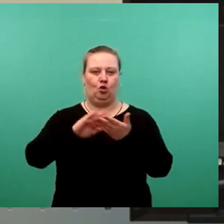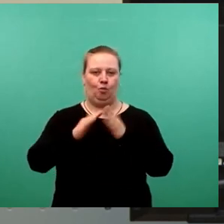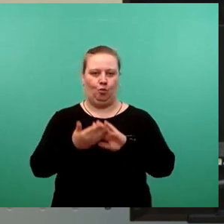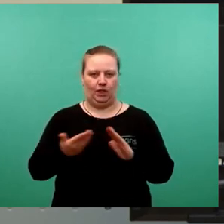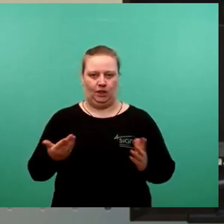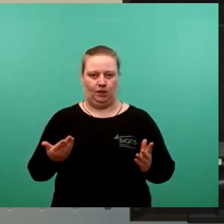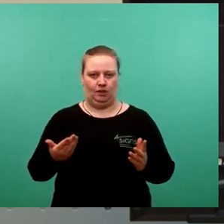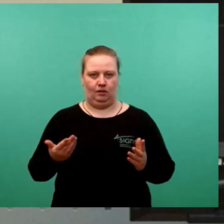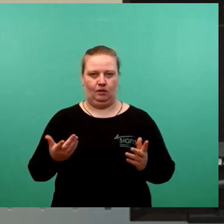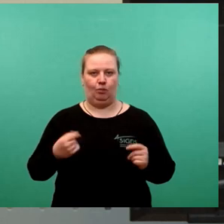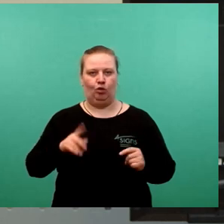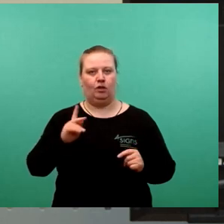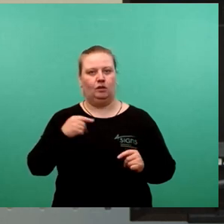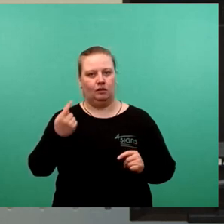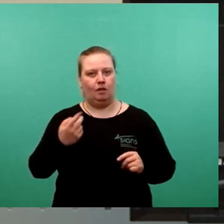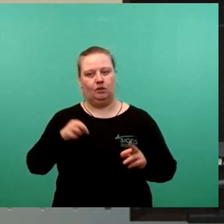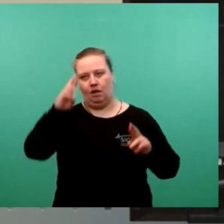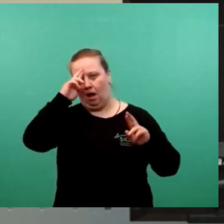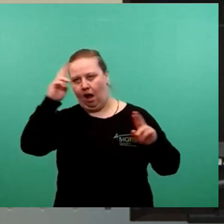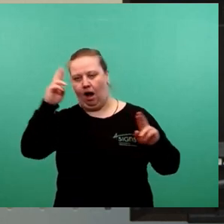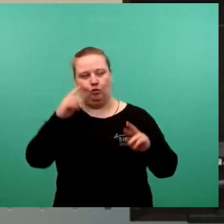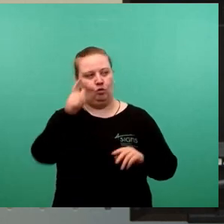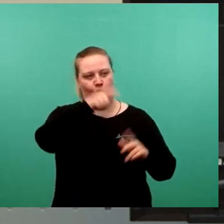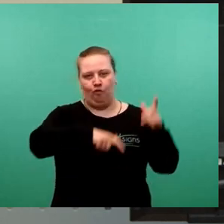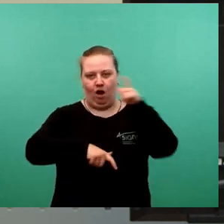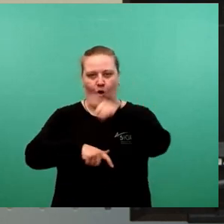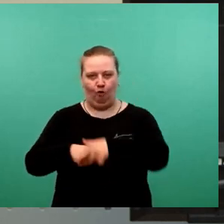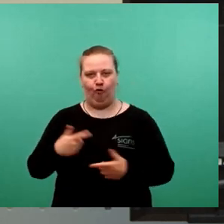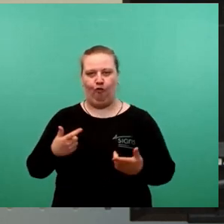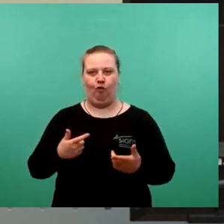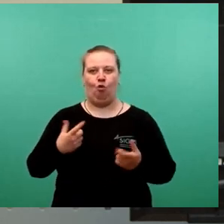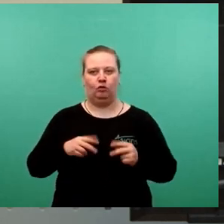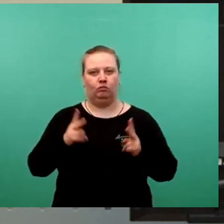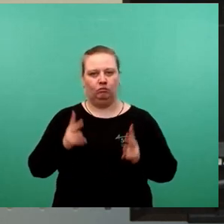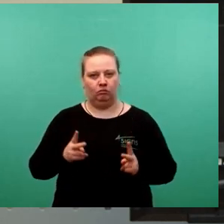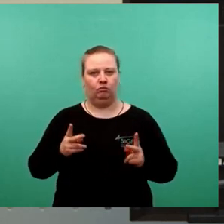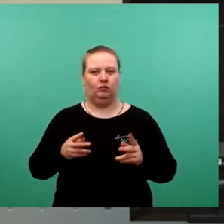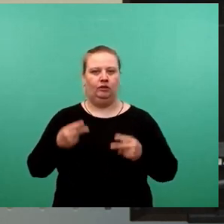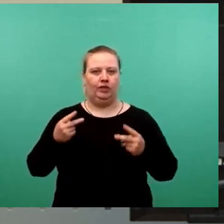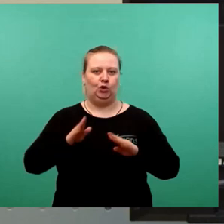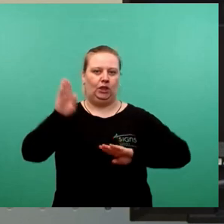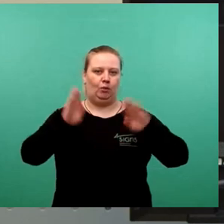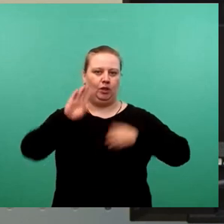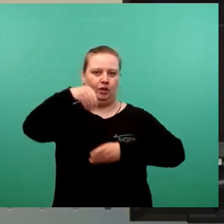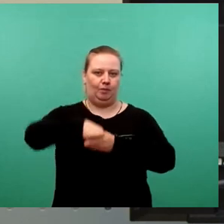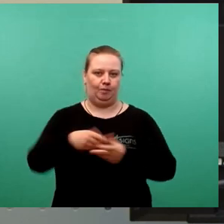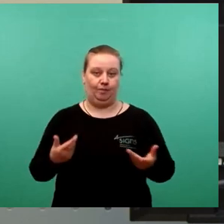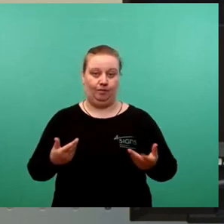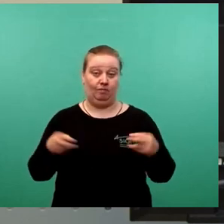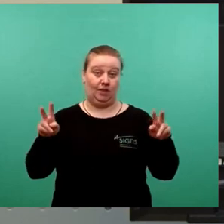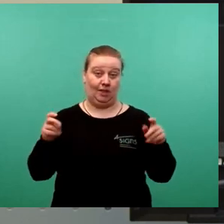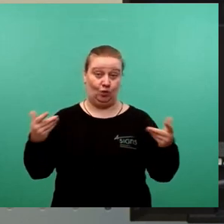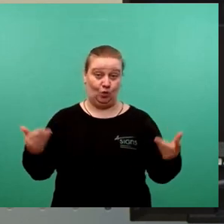erlebt von der Achtung der gegnerischen Positionen und gehört zum Wesen der Demokratie. Zitat Ende.